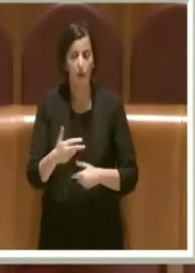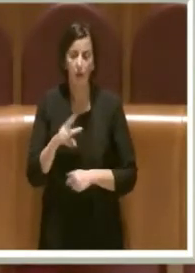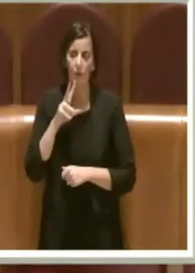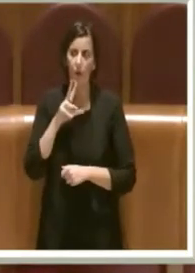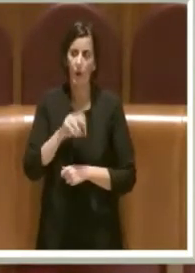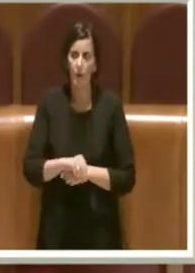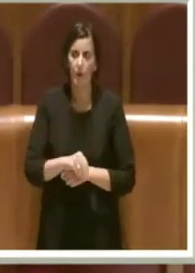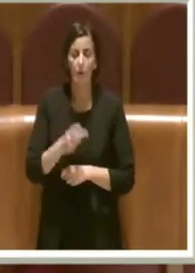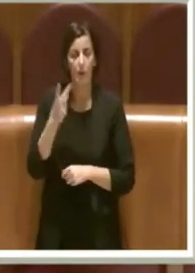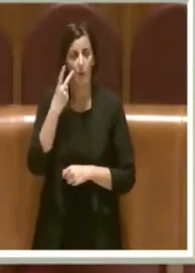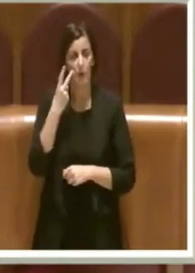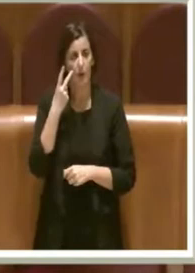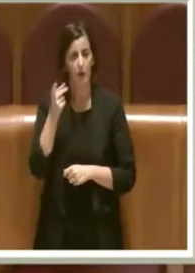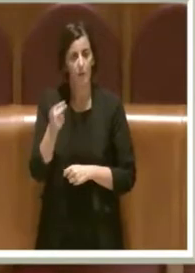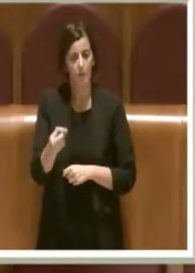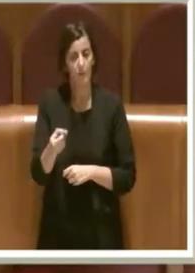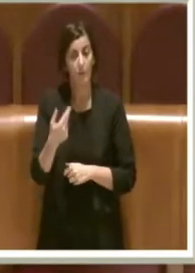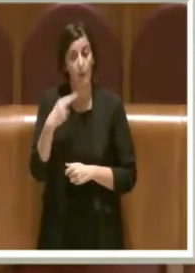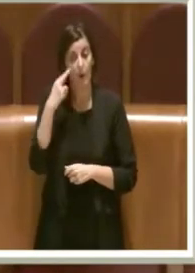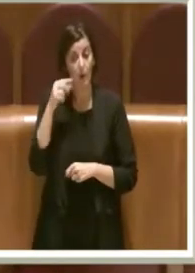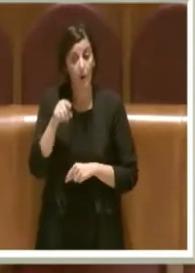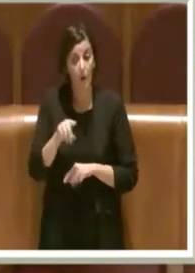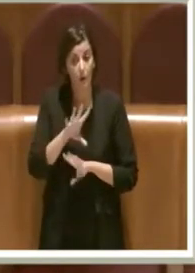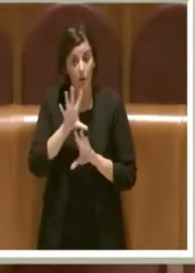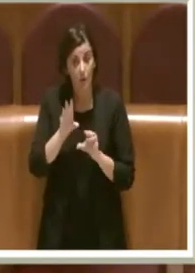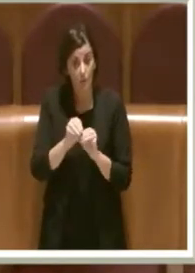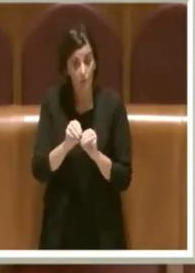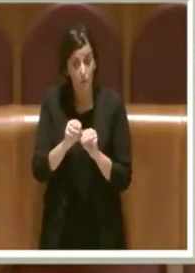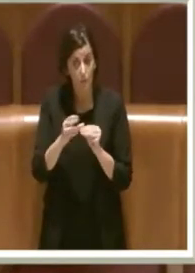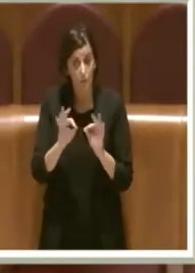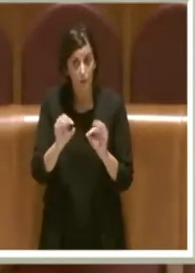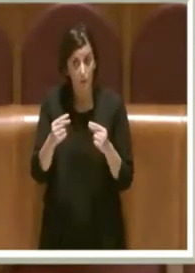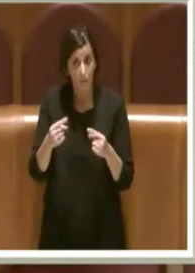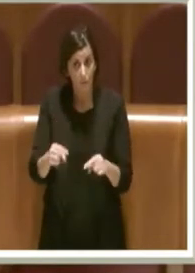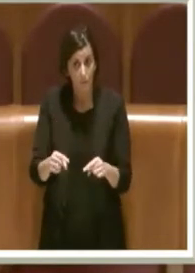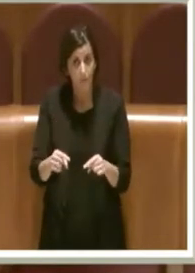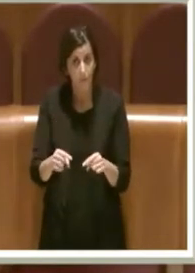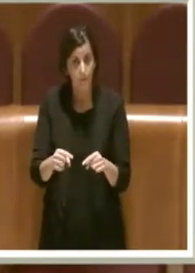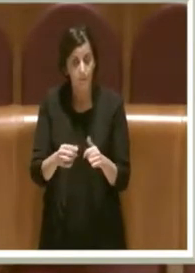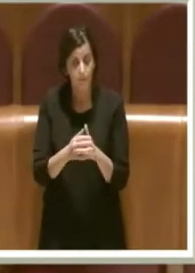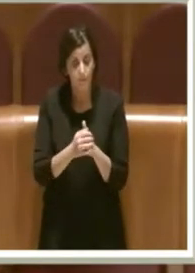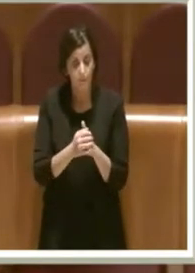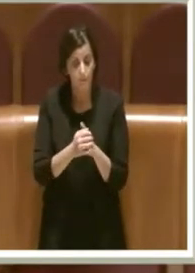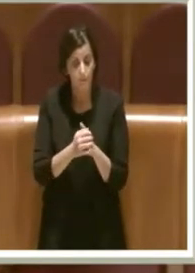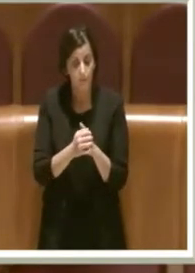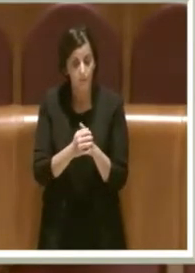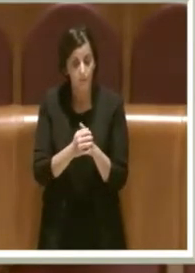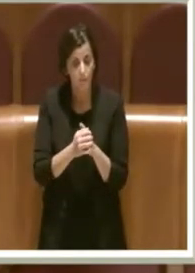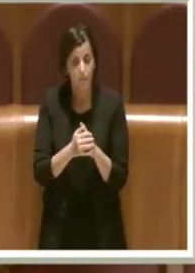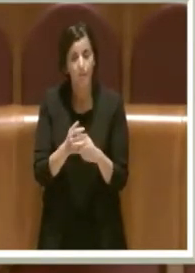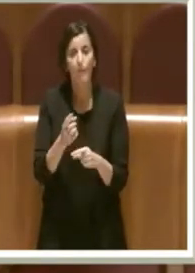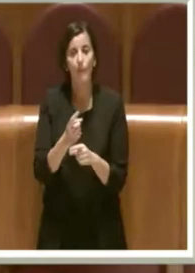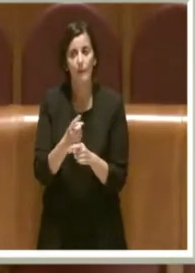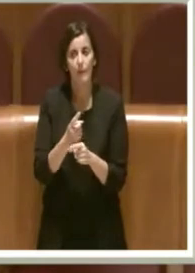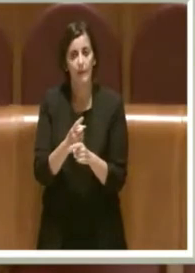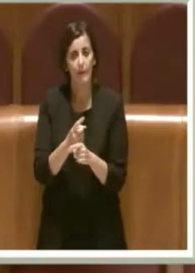deleghe al litorale, ma le ricordo che per fare questo deve